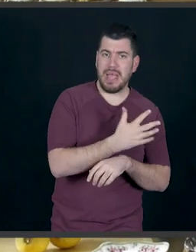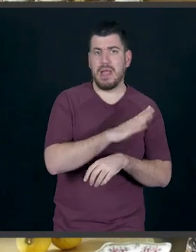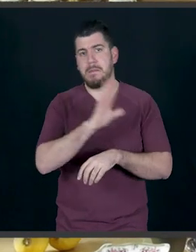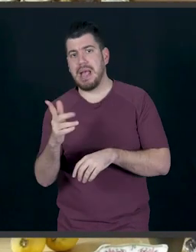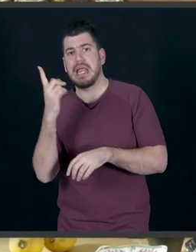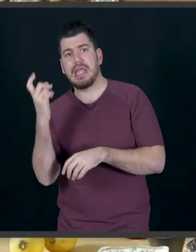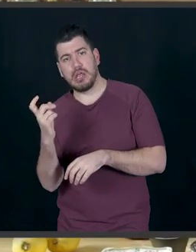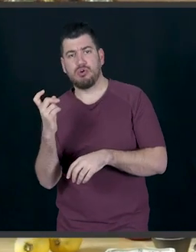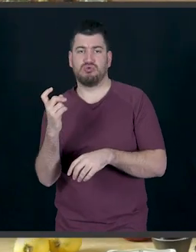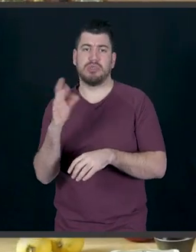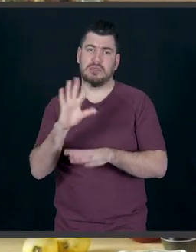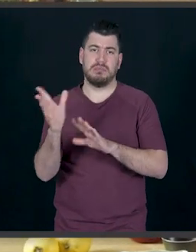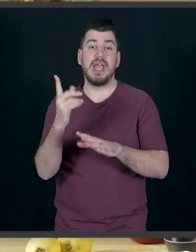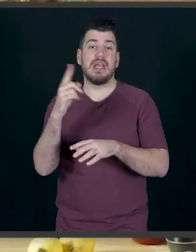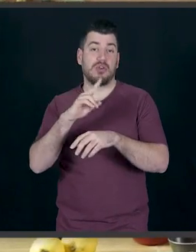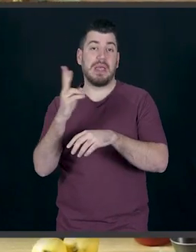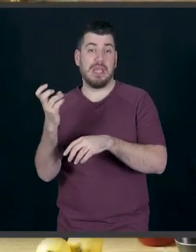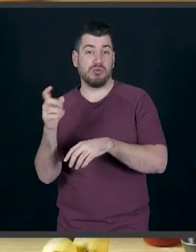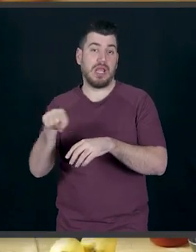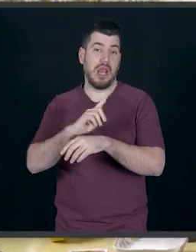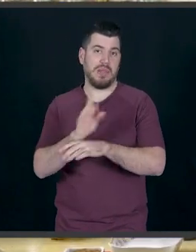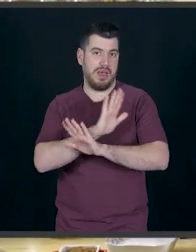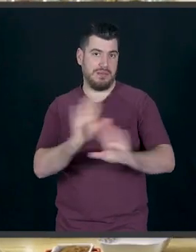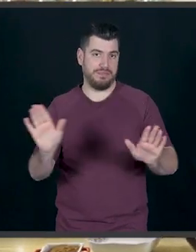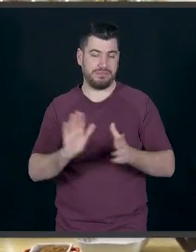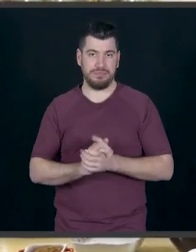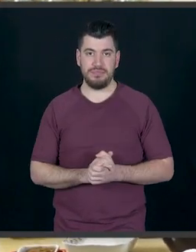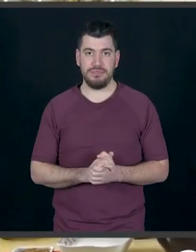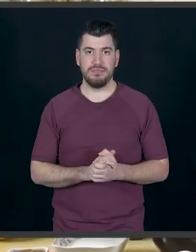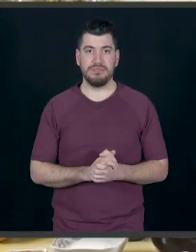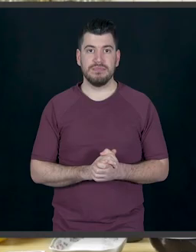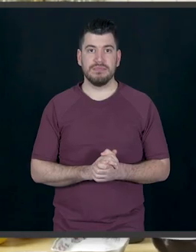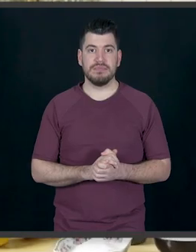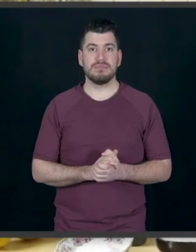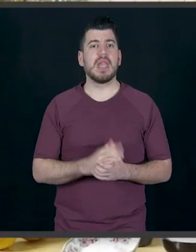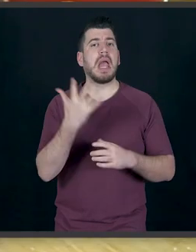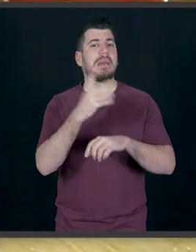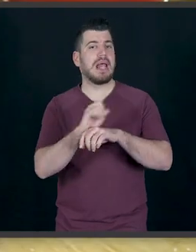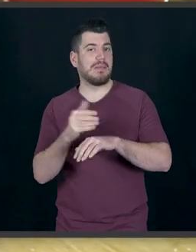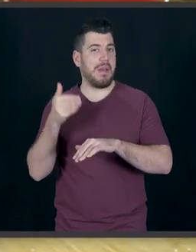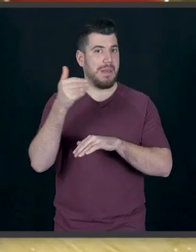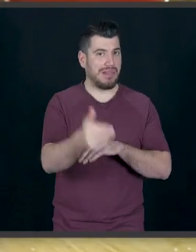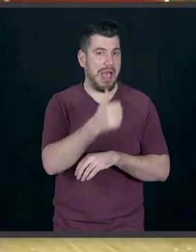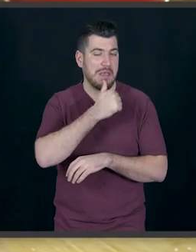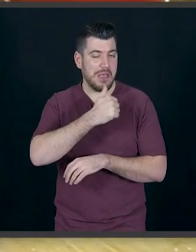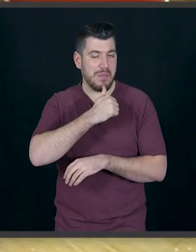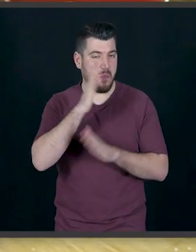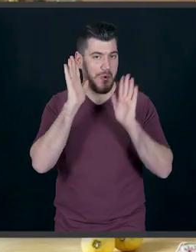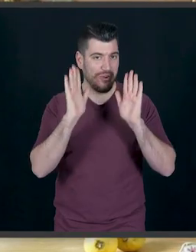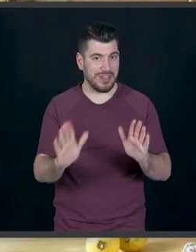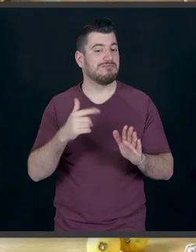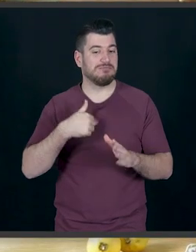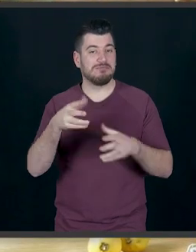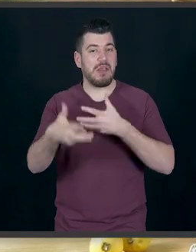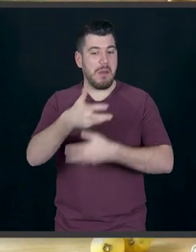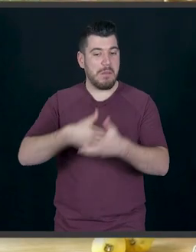περιμένετε, μέχρι που να δούμε ότι αρχίζει να βγάζει φουσκάλες στο μίγμα μας. Μετά από 5 λεπτάκια υπομονής, εδώ